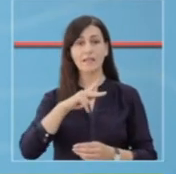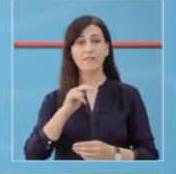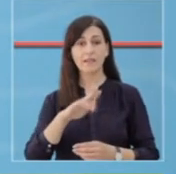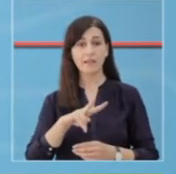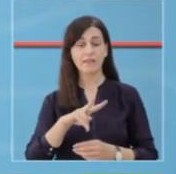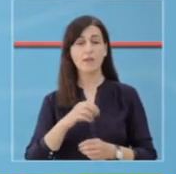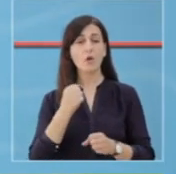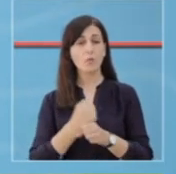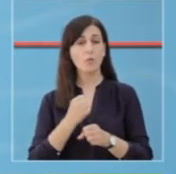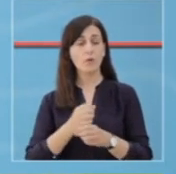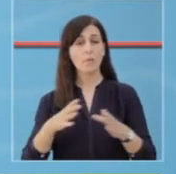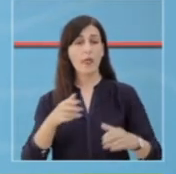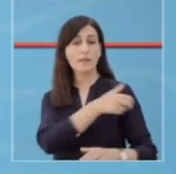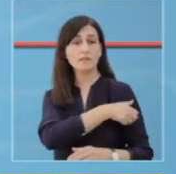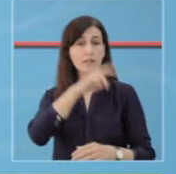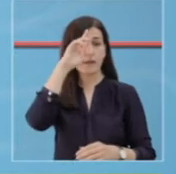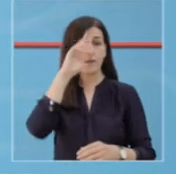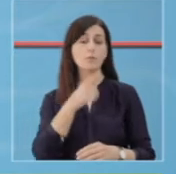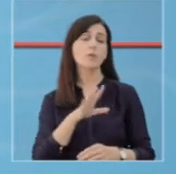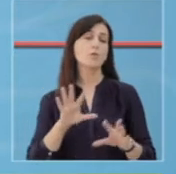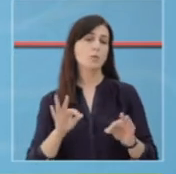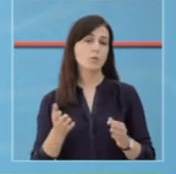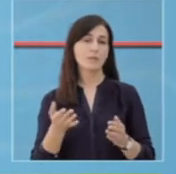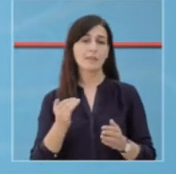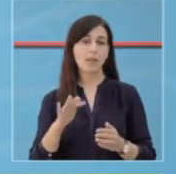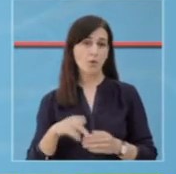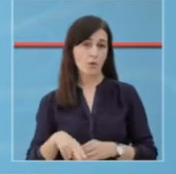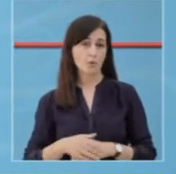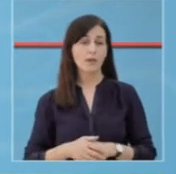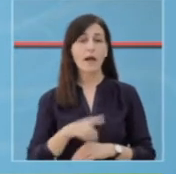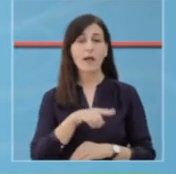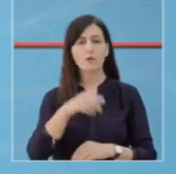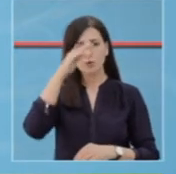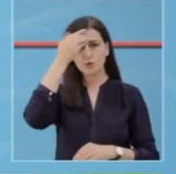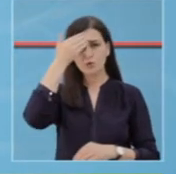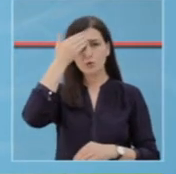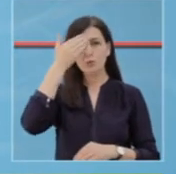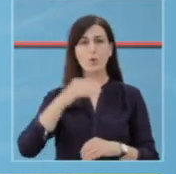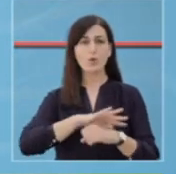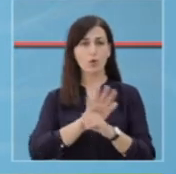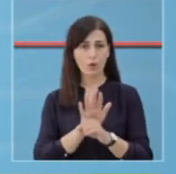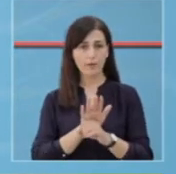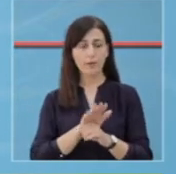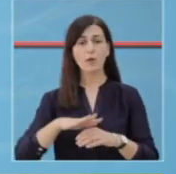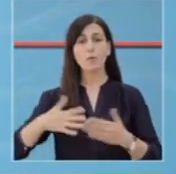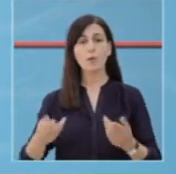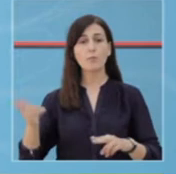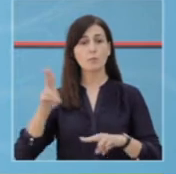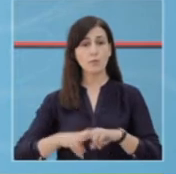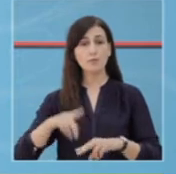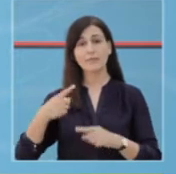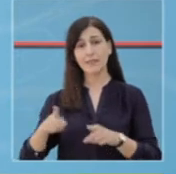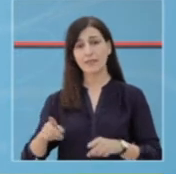intensiv dhe përkujdesin e mjekve. Shtadjet vjeqare e prekur nga COVID-19, vuante nga një forme rënd e